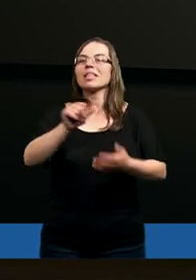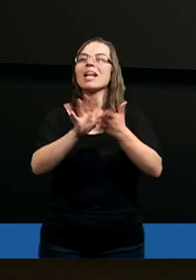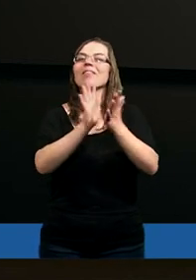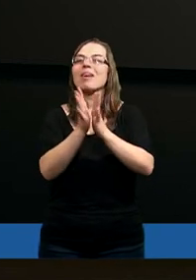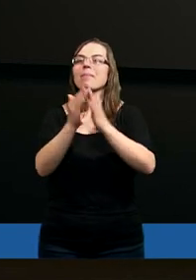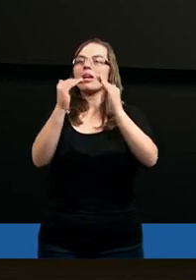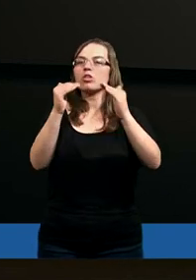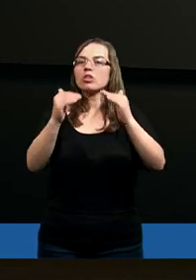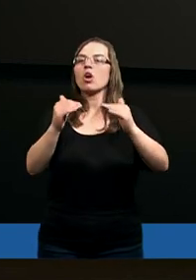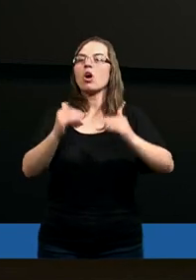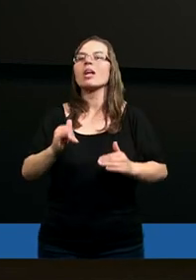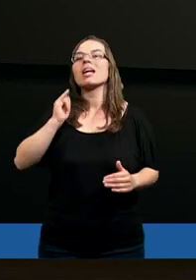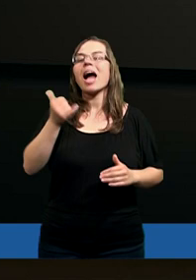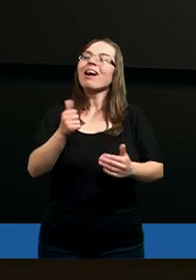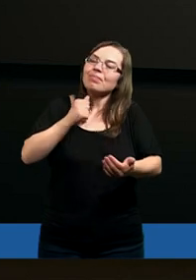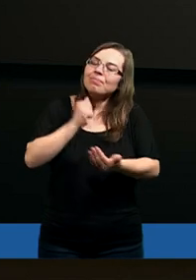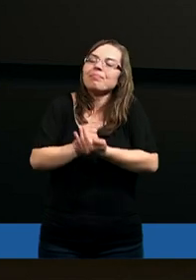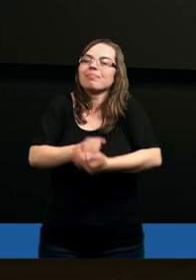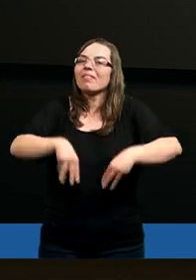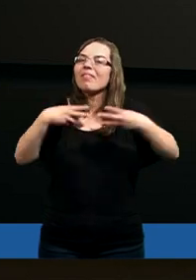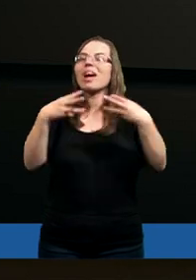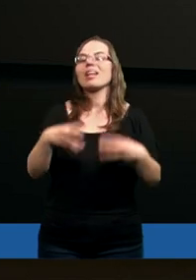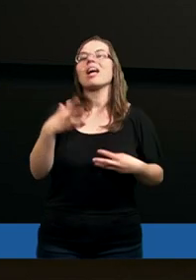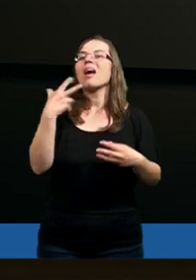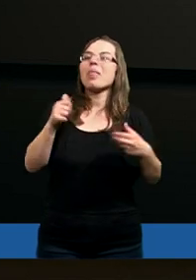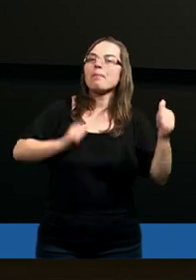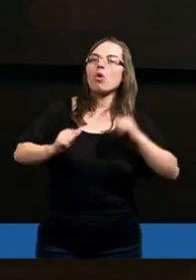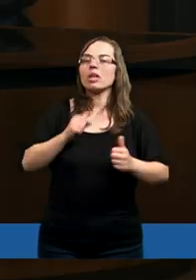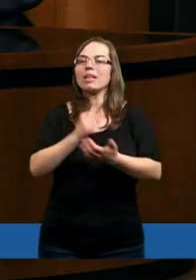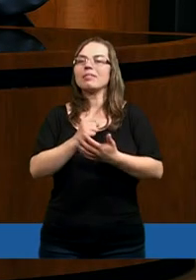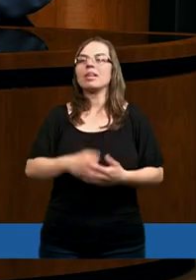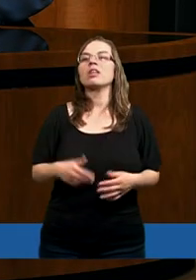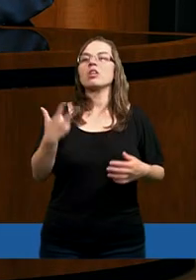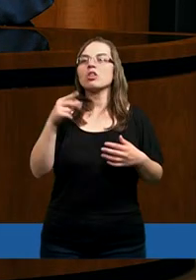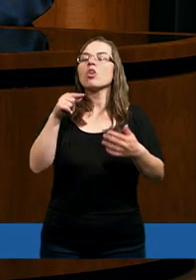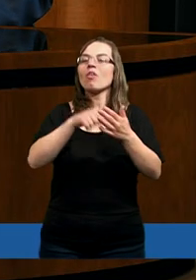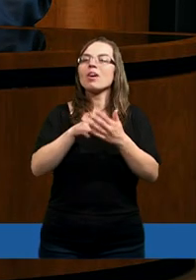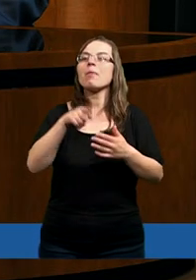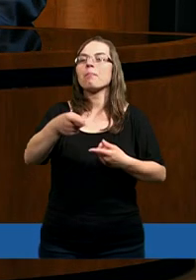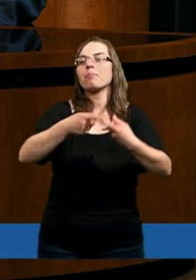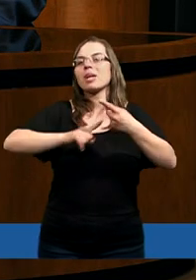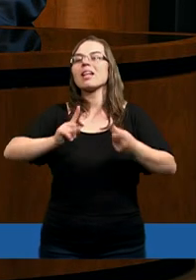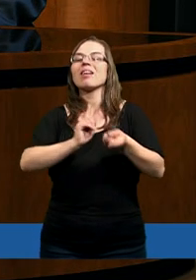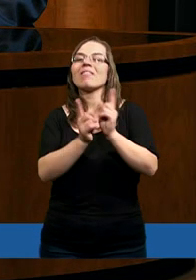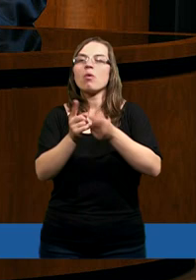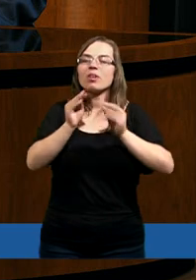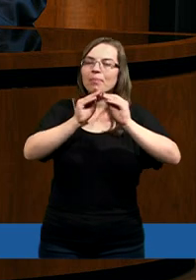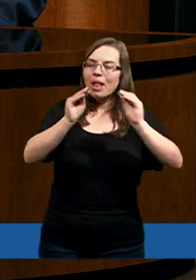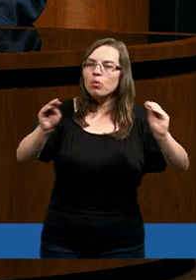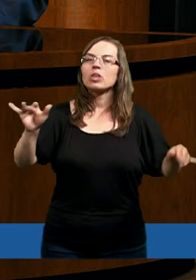jest tak wymienione jako konkretne rzeczy, które bardzo niepokoją Piotra? No właśnie przed fałszywymi